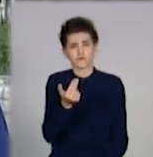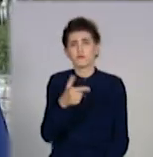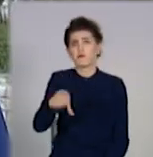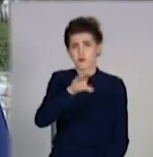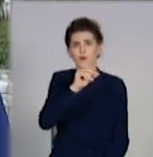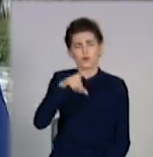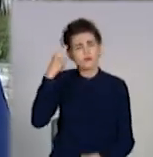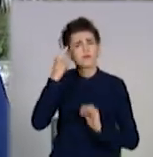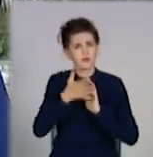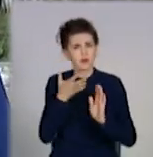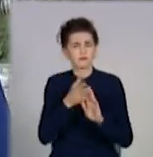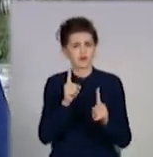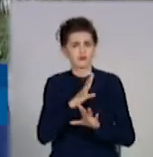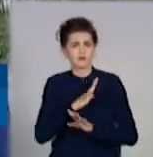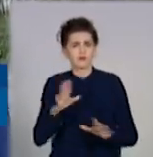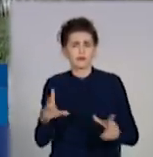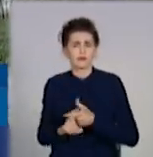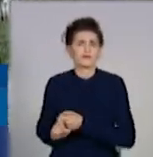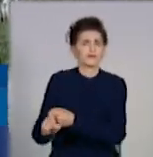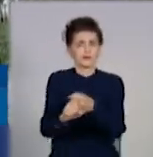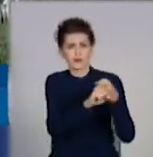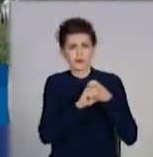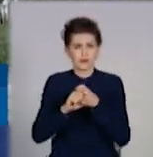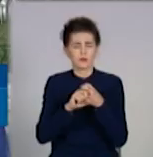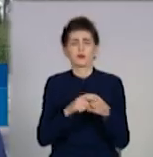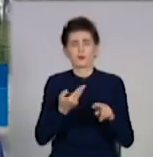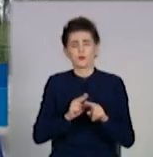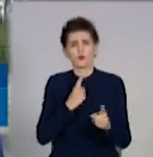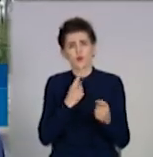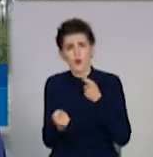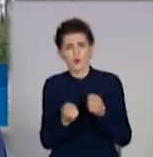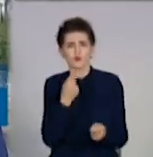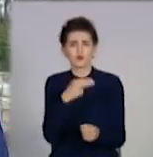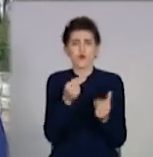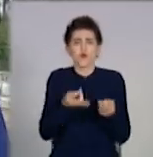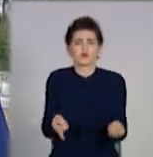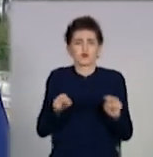Лучше б постиратися, лучше б бути вдома.